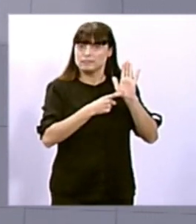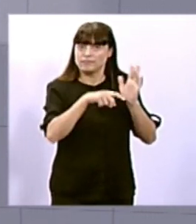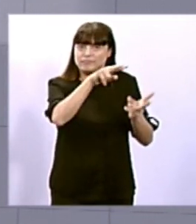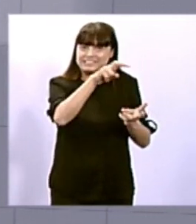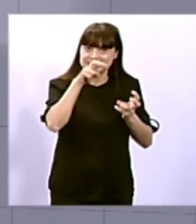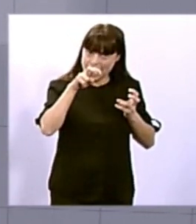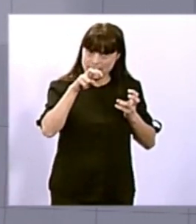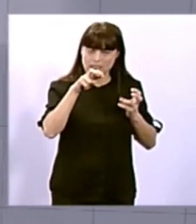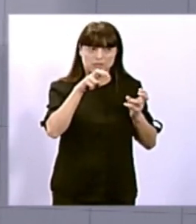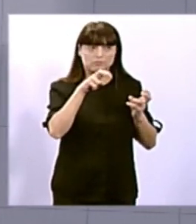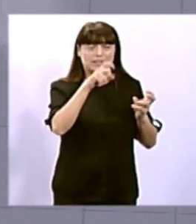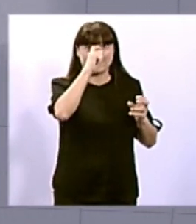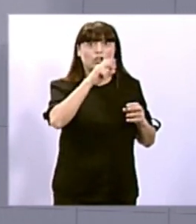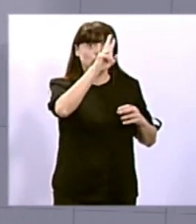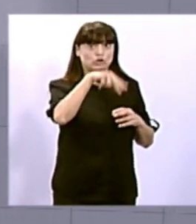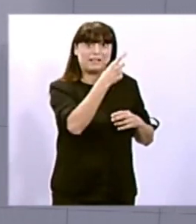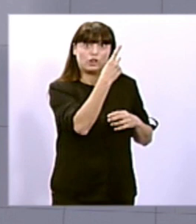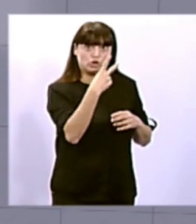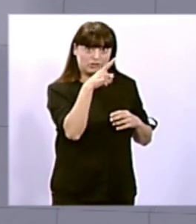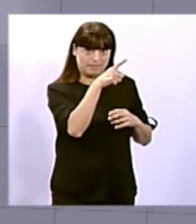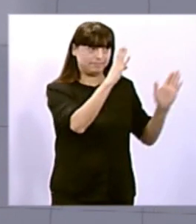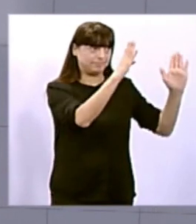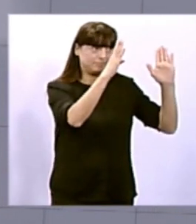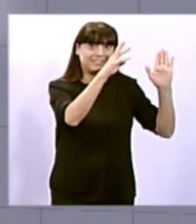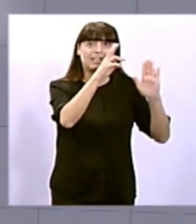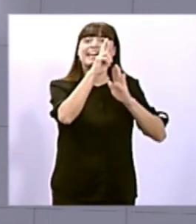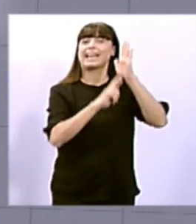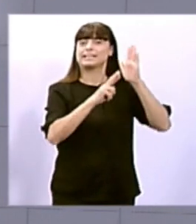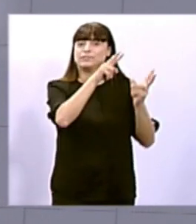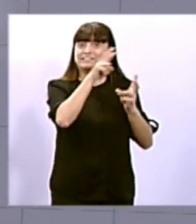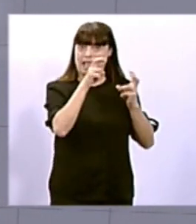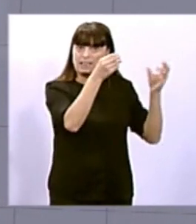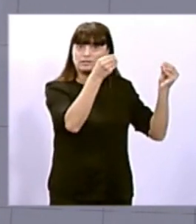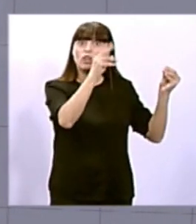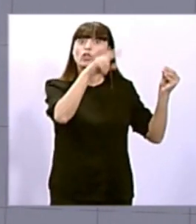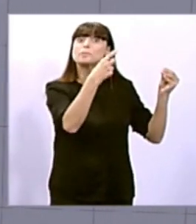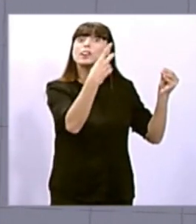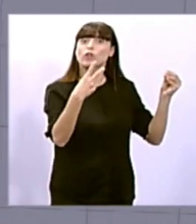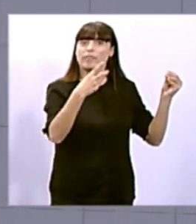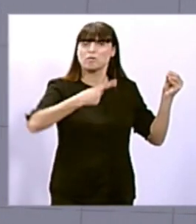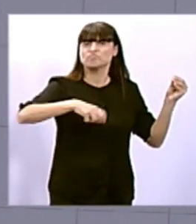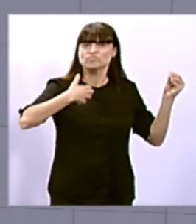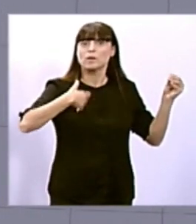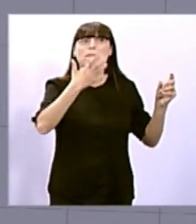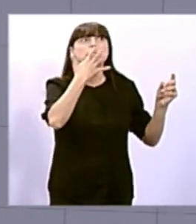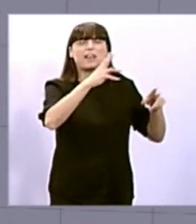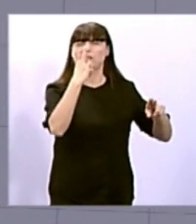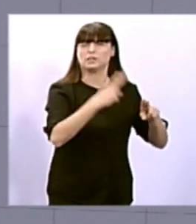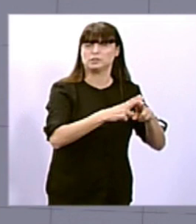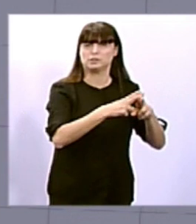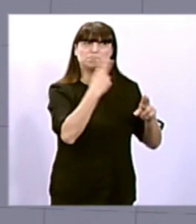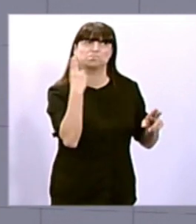que era impossible de modificar o de relaxar les regles fiscals i que avui, amb l'anunci d'ahir, de forma